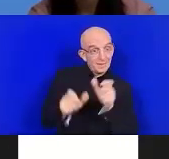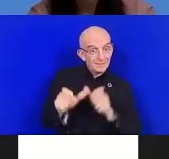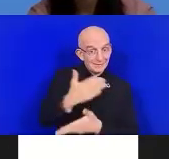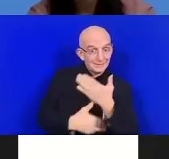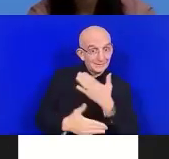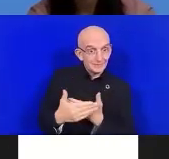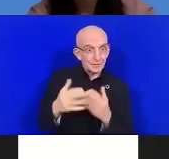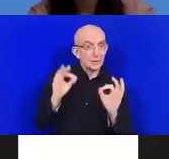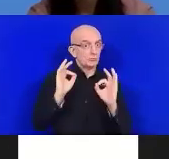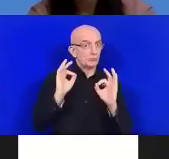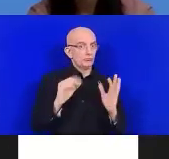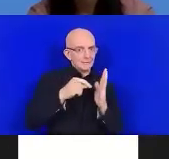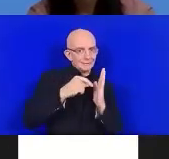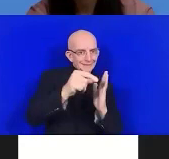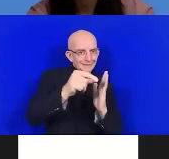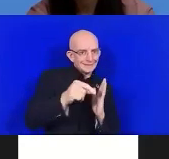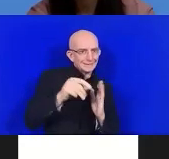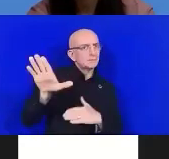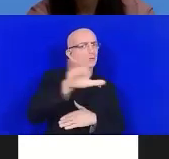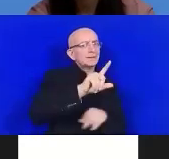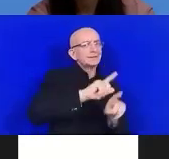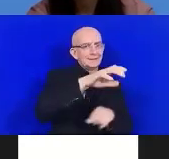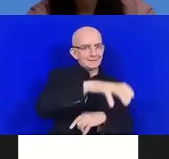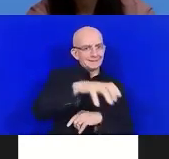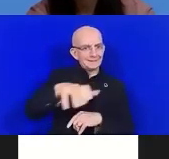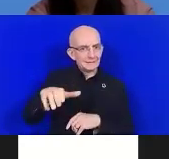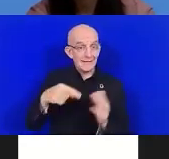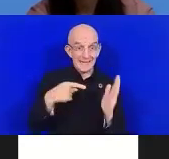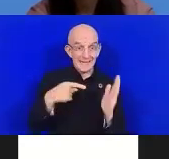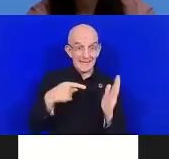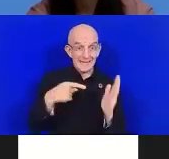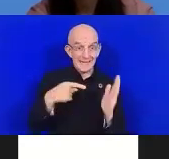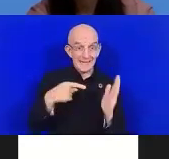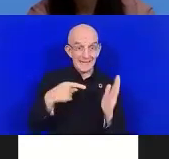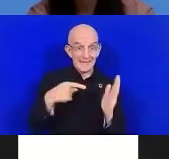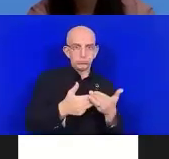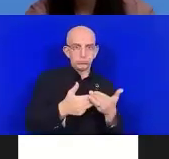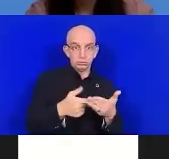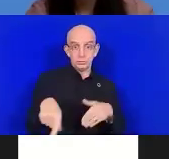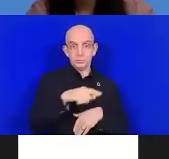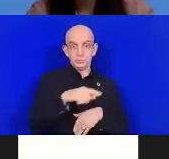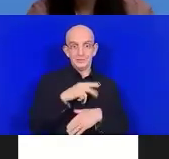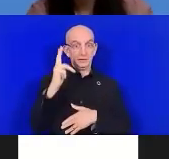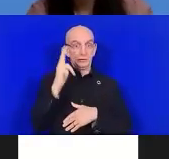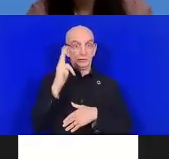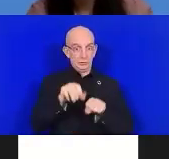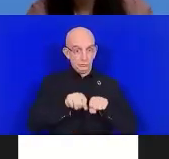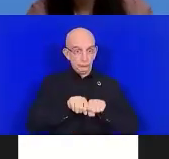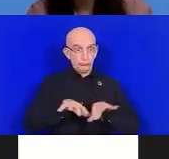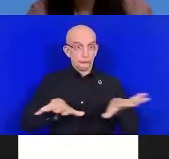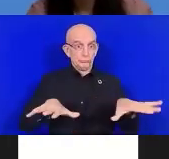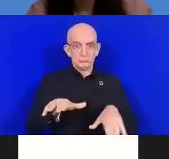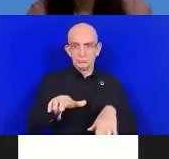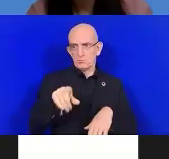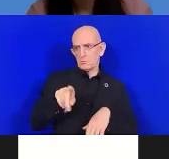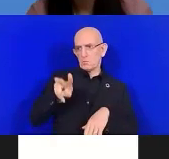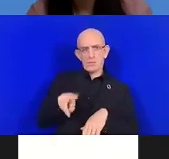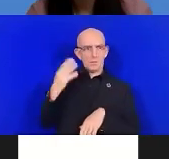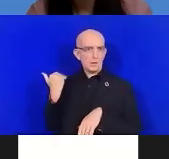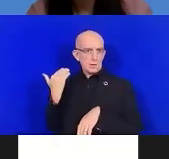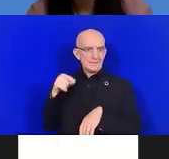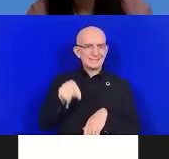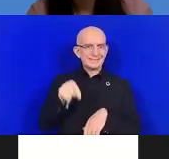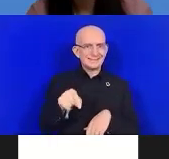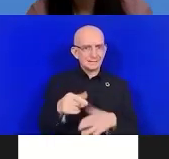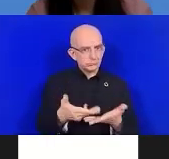différentes parties prenantes de mettre en œuvre des politiques qui sont inclusives pour ce qu'il a des personnes en situation de handicap afin